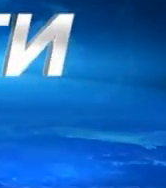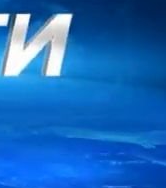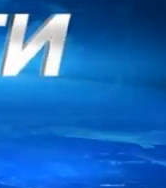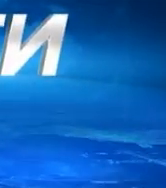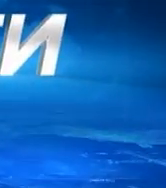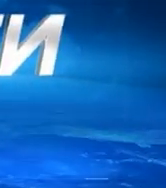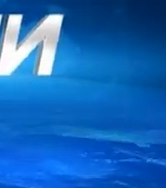Редактор